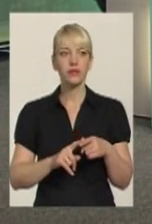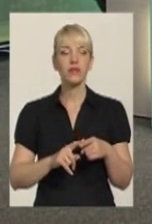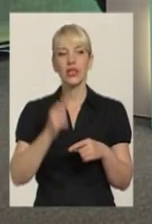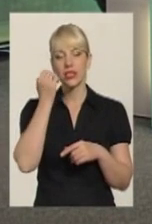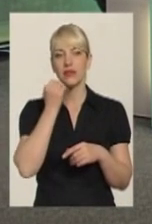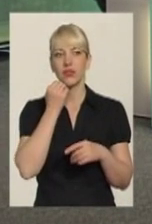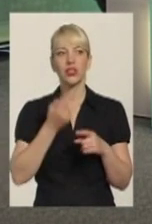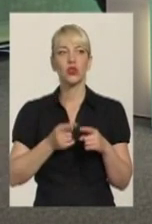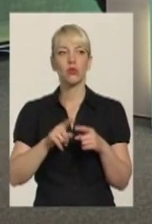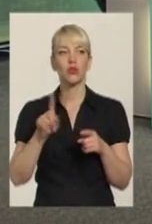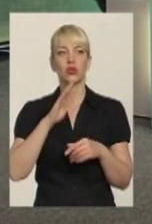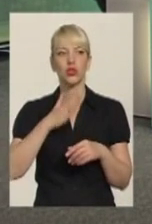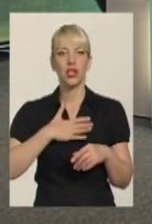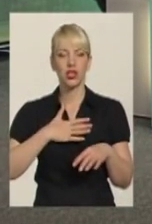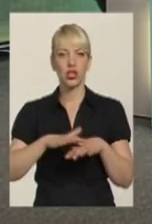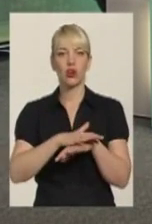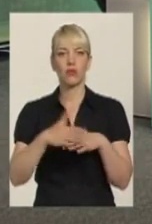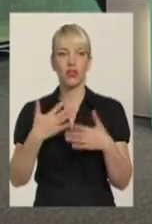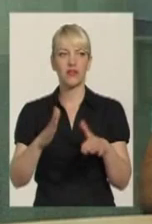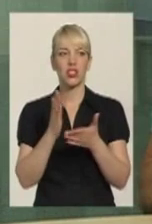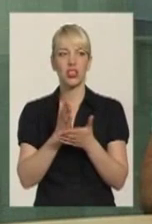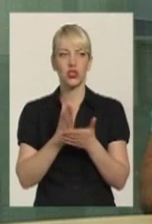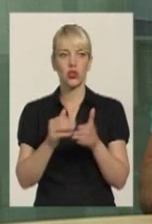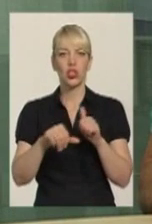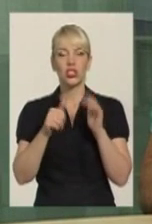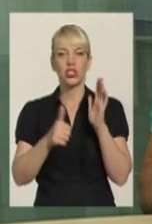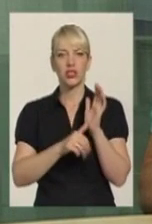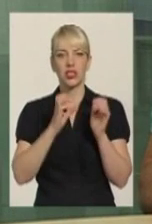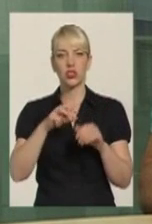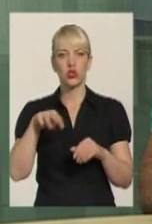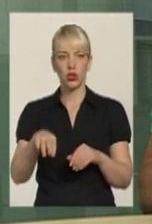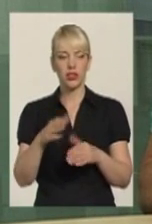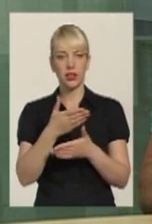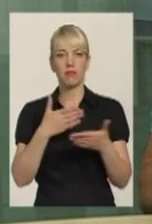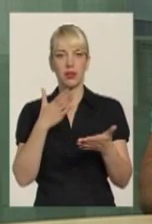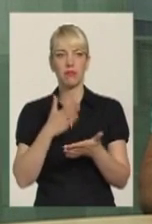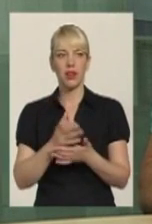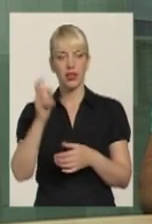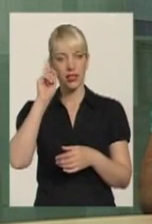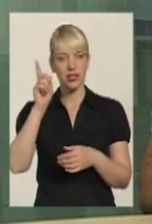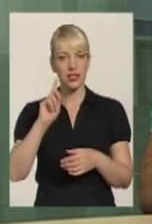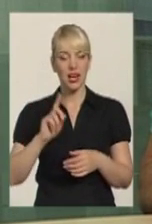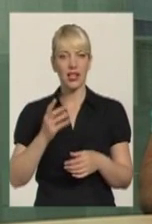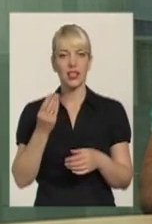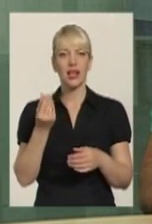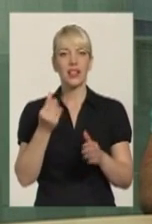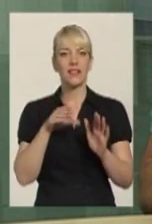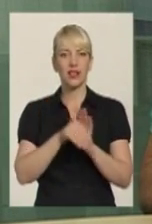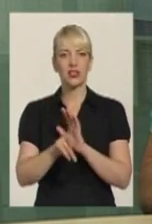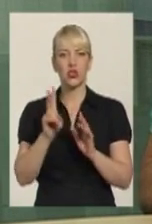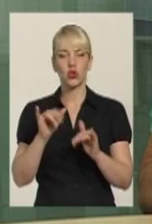що наша громада тут існує вже 16-го століття, ми маємо сьогодні і ізраїльських інвесторів, які